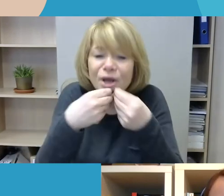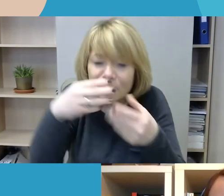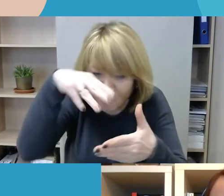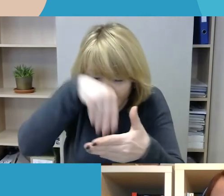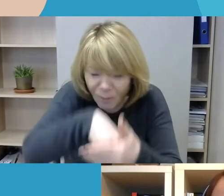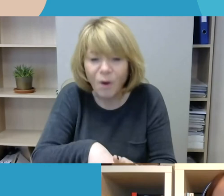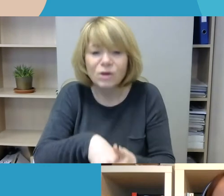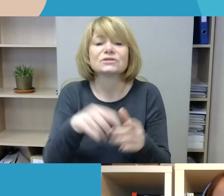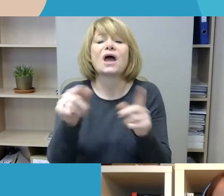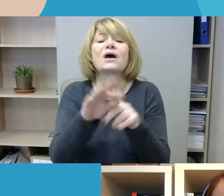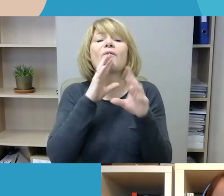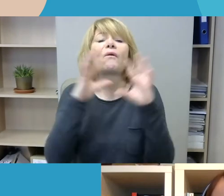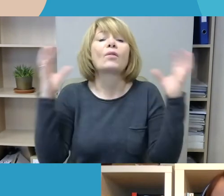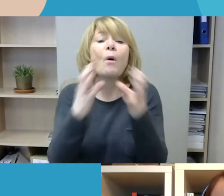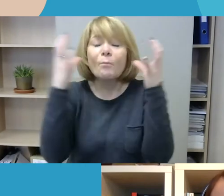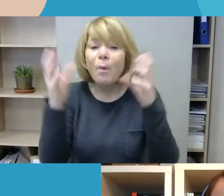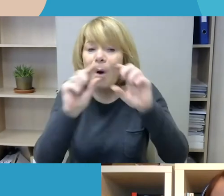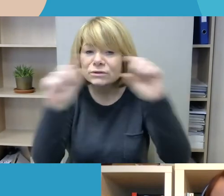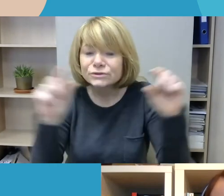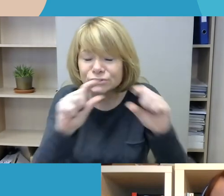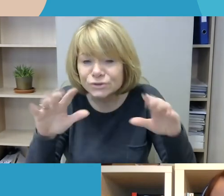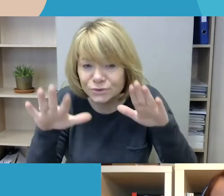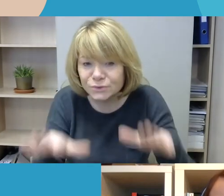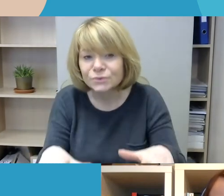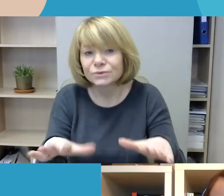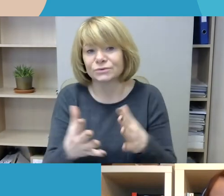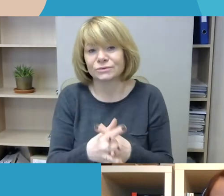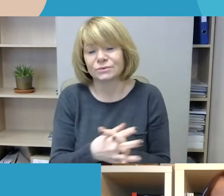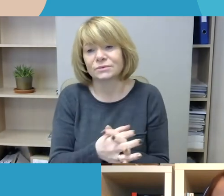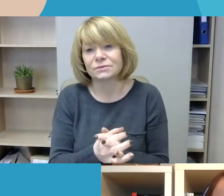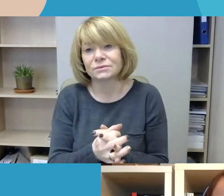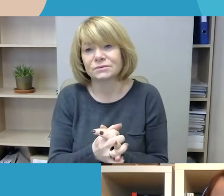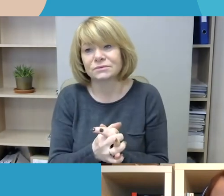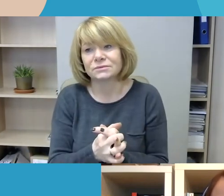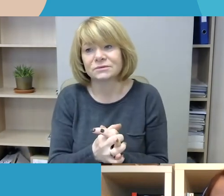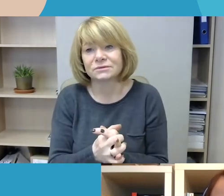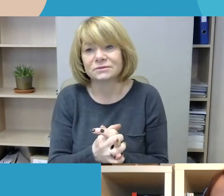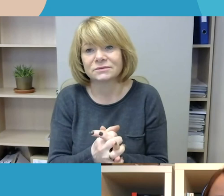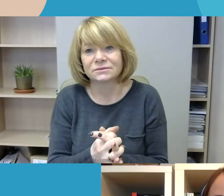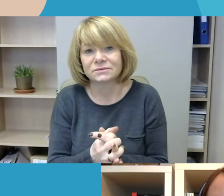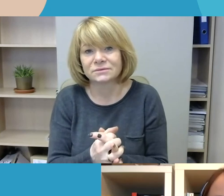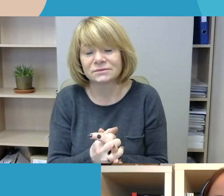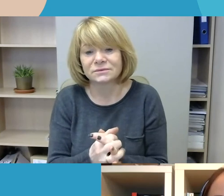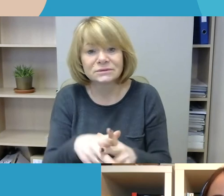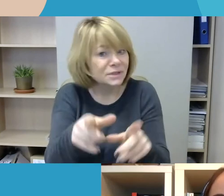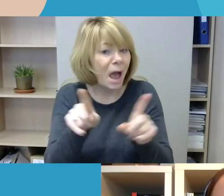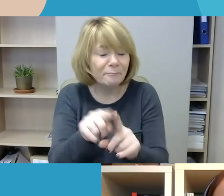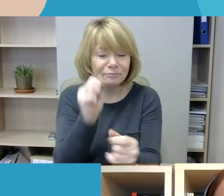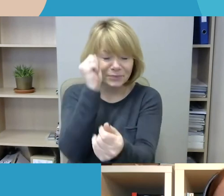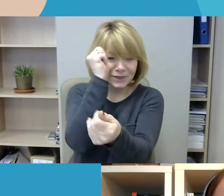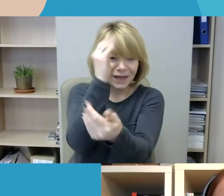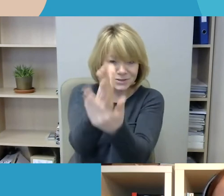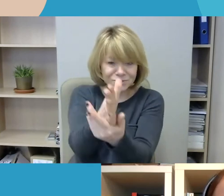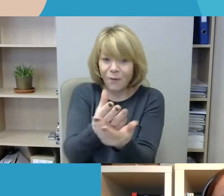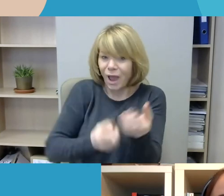globos įstaigose ir jie nėra visai tiesiogiai siekiant išreišti